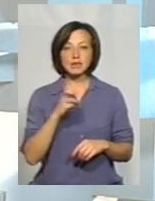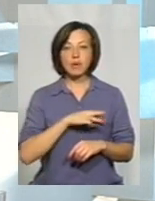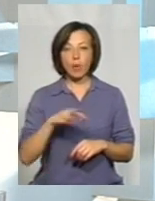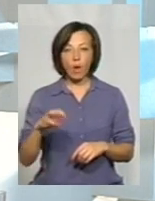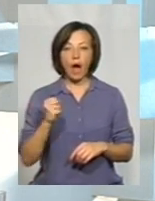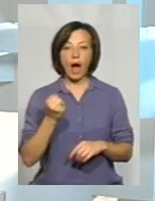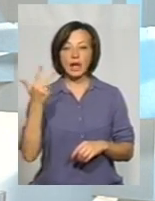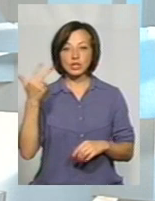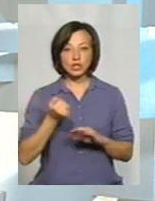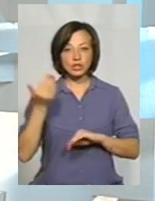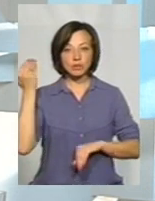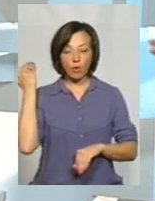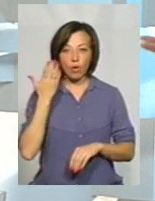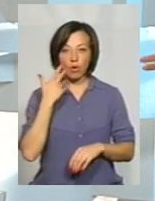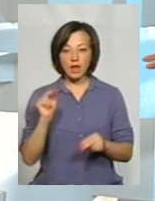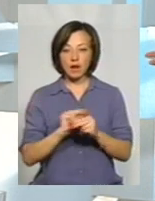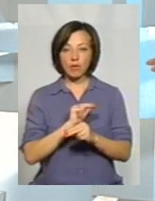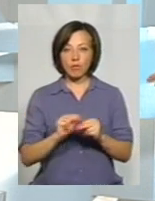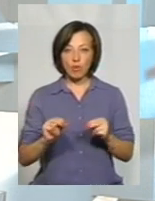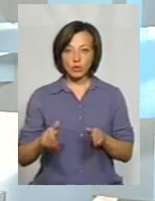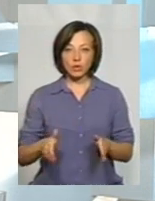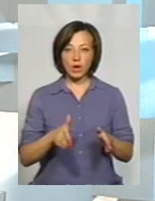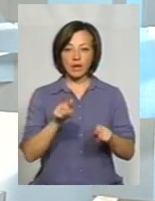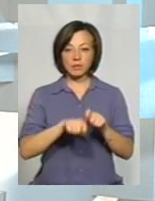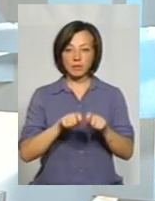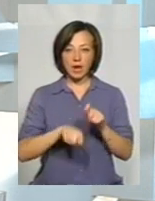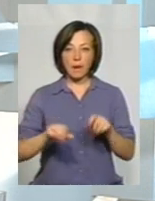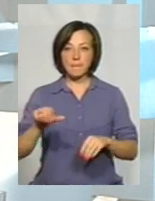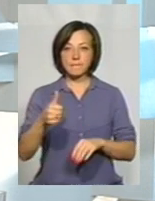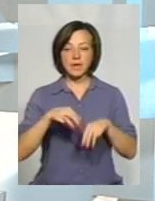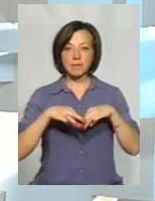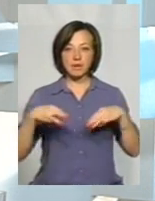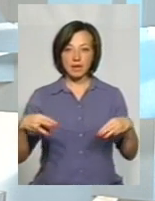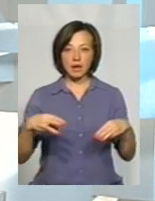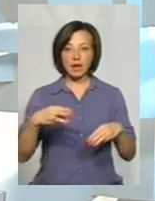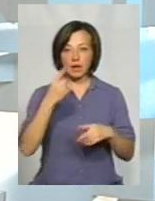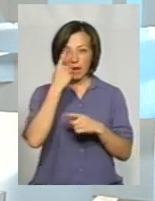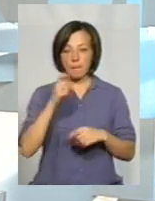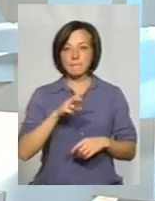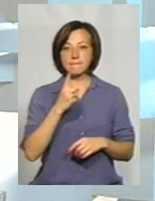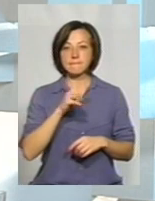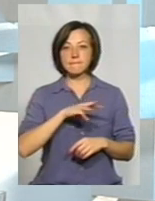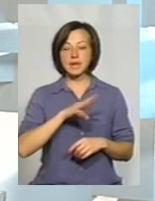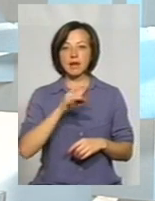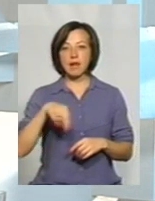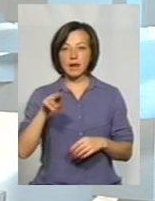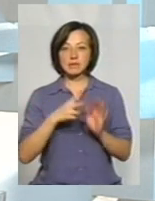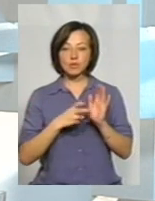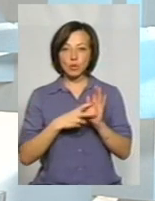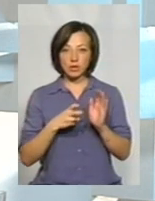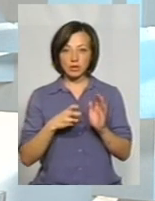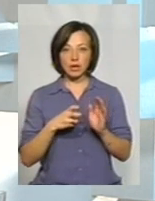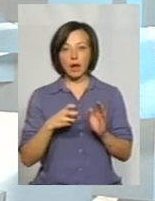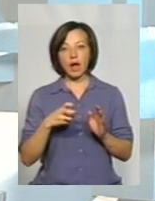тижні тому, коли ремонт доріг на Хмельниччині інспектував прем'єр, він озвучив суму в 1 мільярд 700. То Гройсман